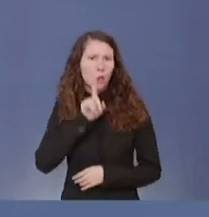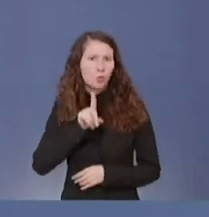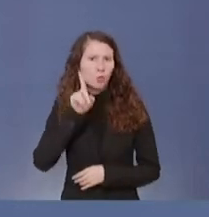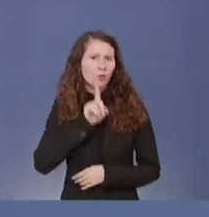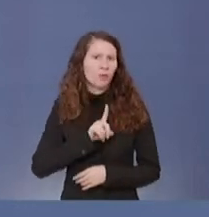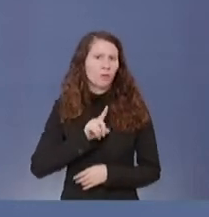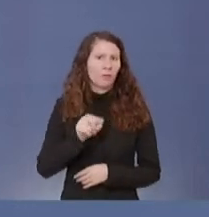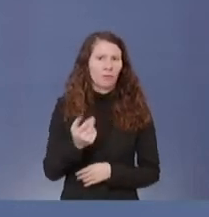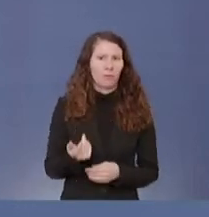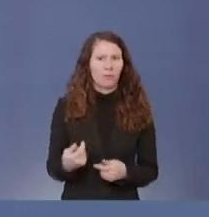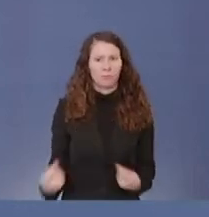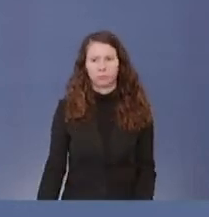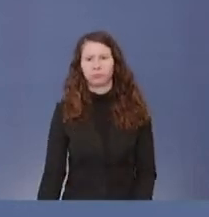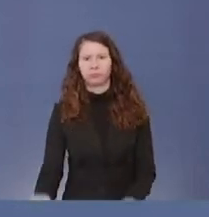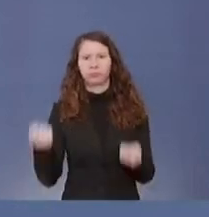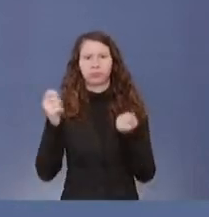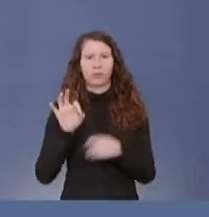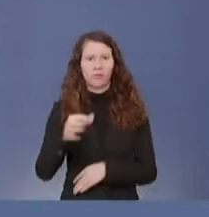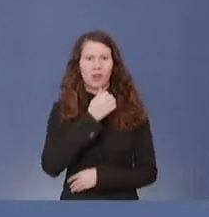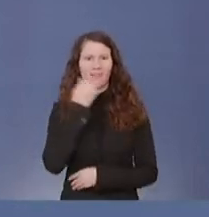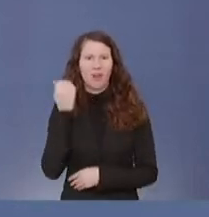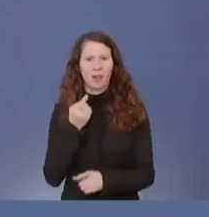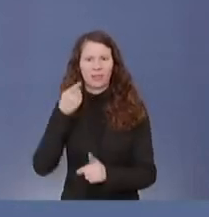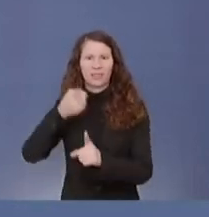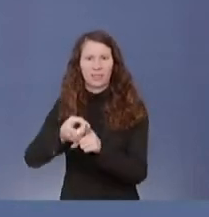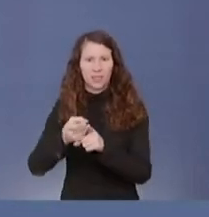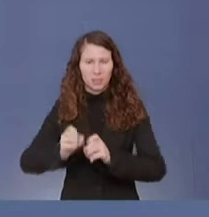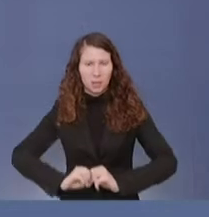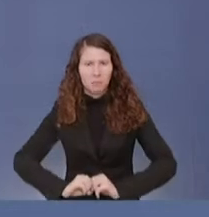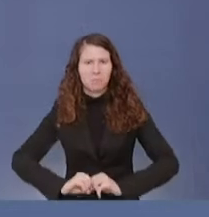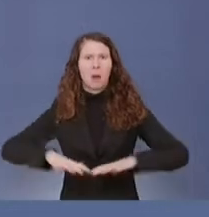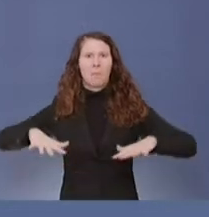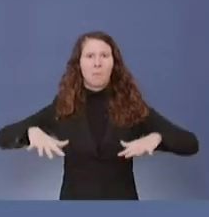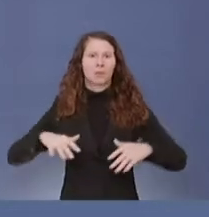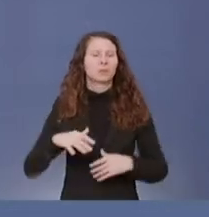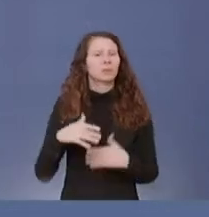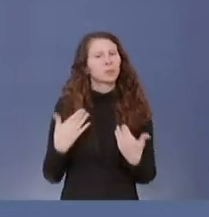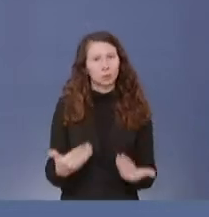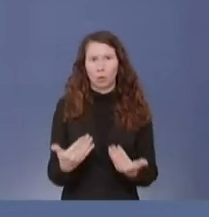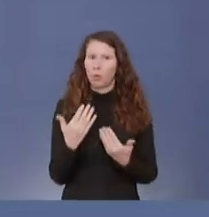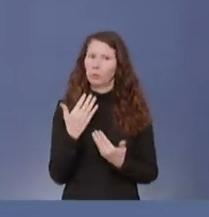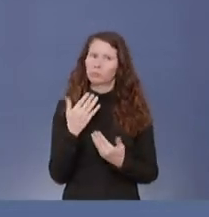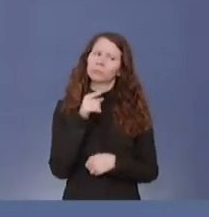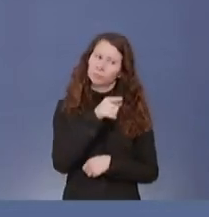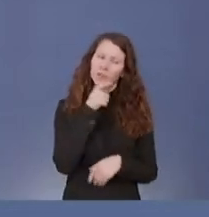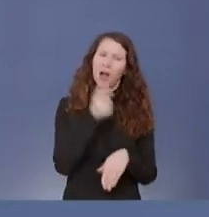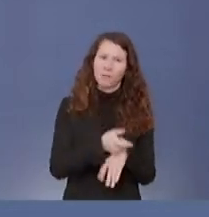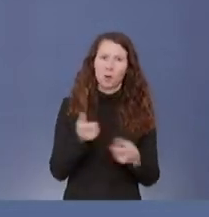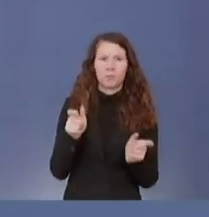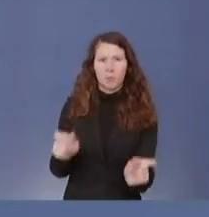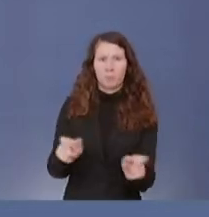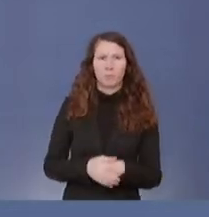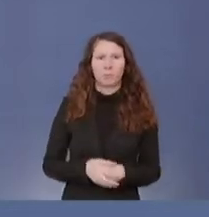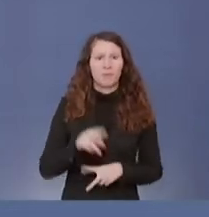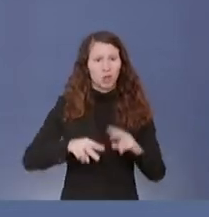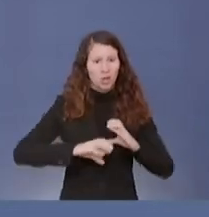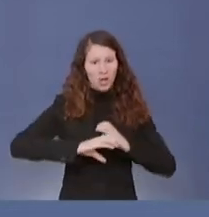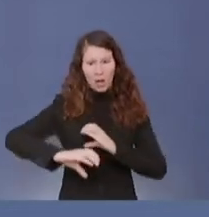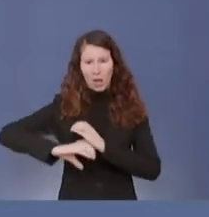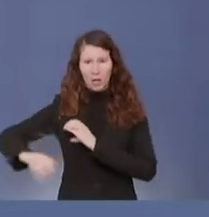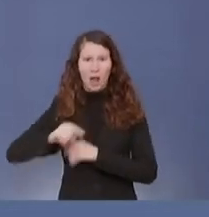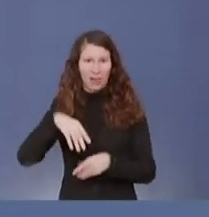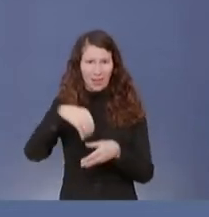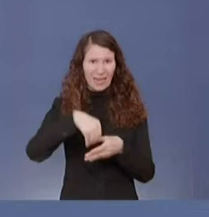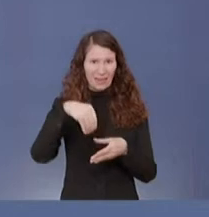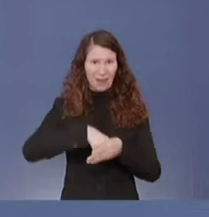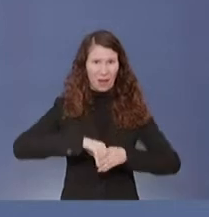Anstiftung zur Gewalt. Und es ist auch richtig, nicht tatenlos zuzusehen, wenn auf bestimmten Kanälen Inhalte gepostet werden, die in